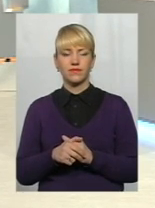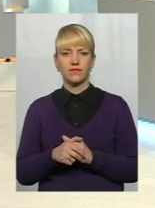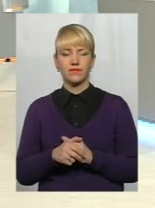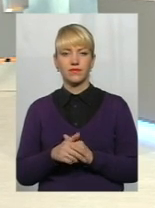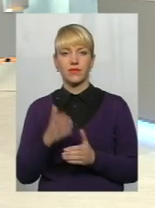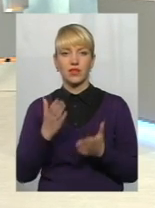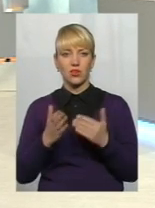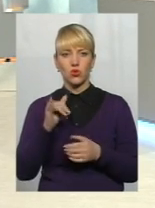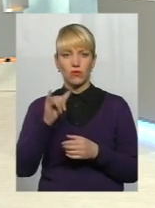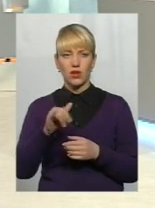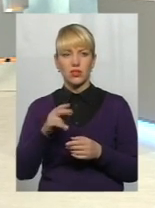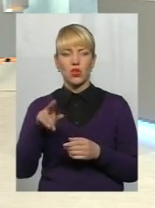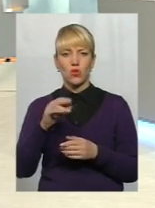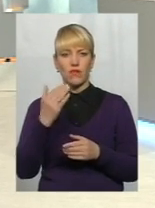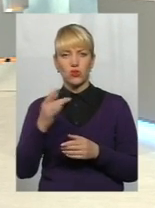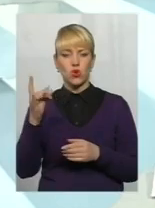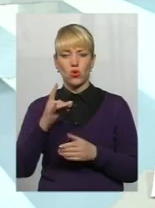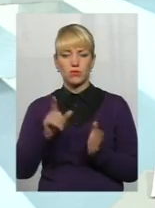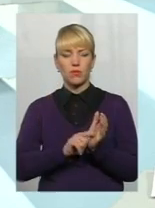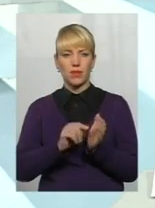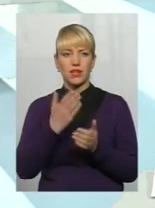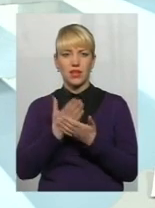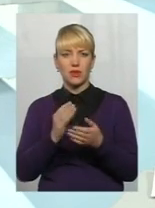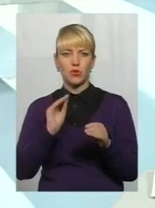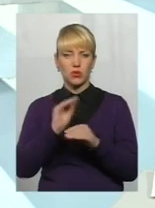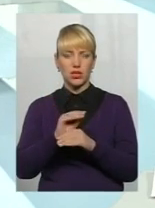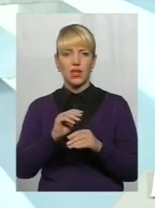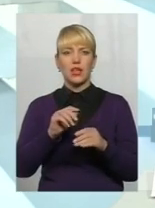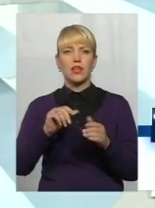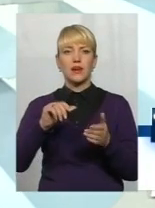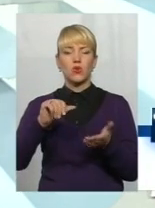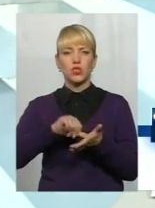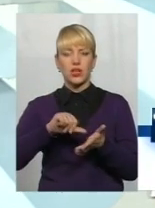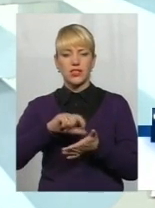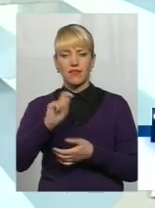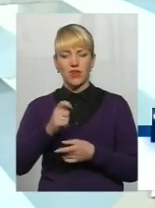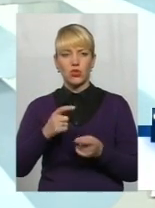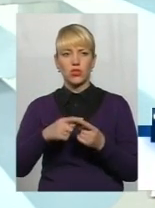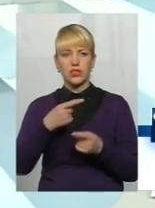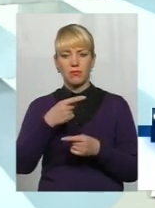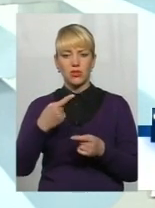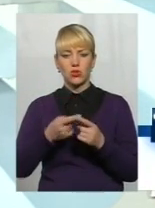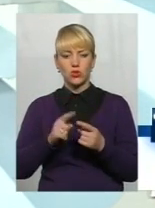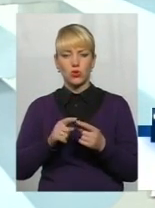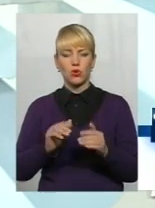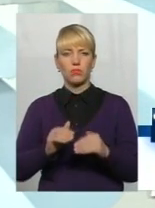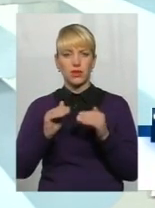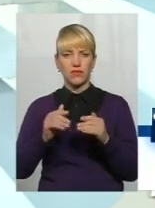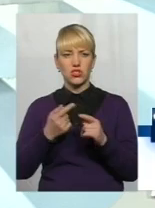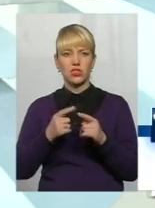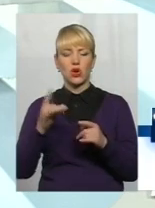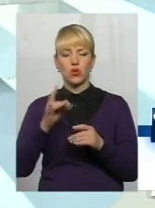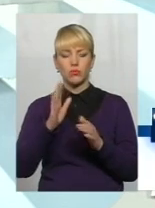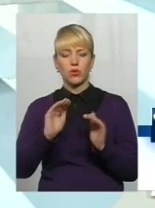Якщо у вас до вашого розміру пенсії є ще підвищення учасника війни і за мінусом цього підвищення ваш розмір все-таки